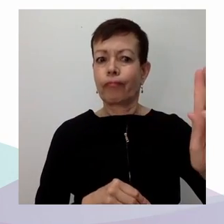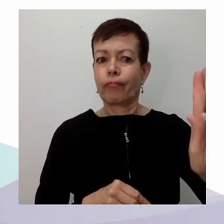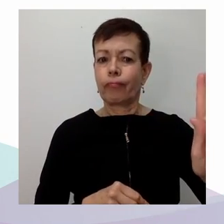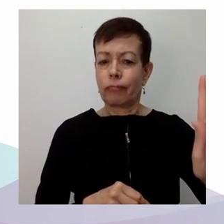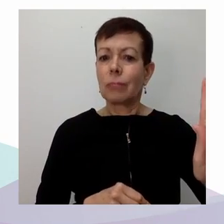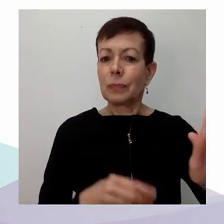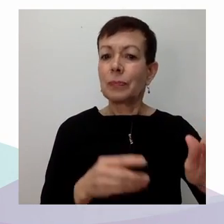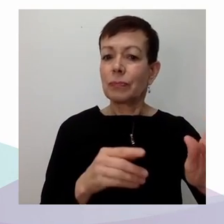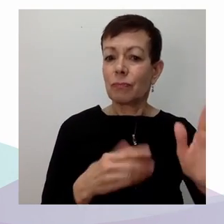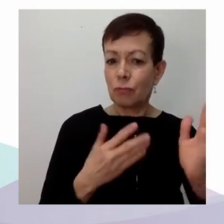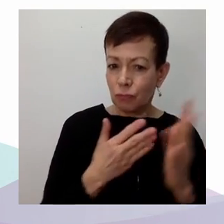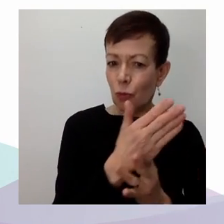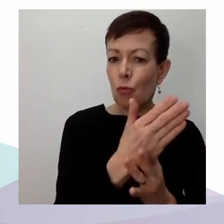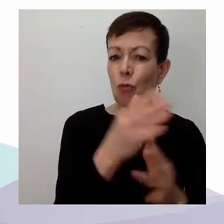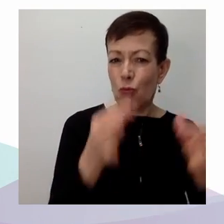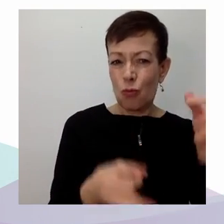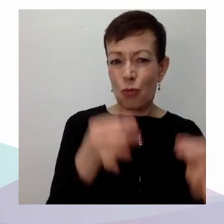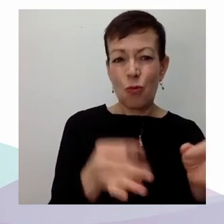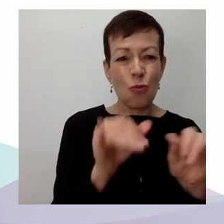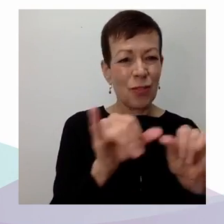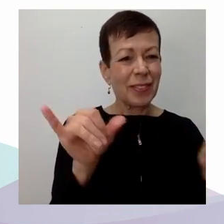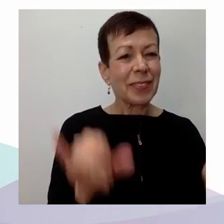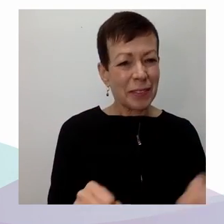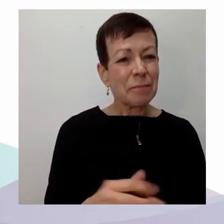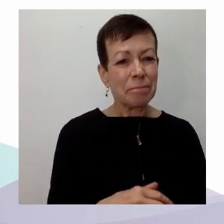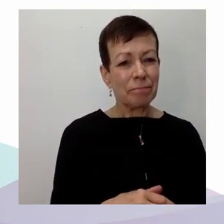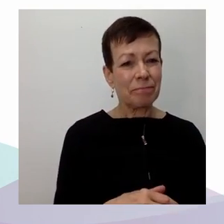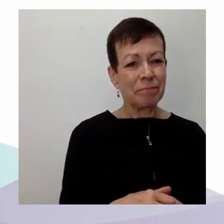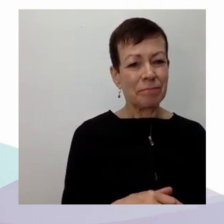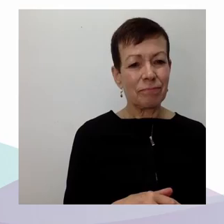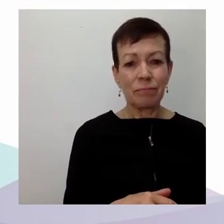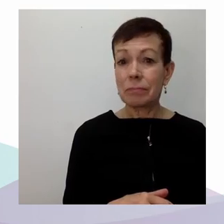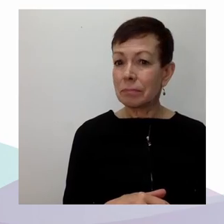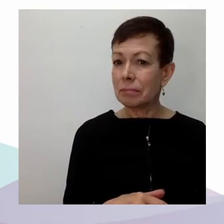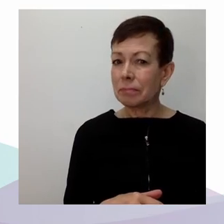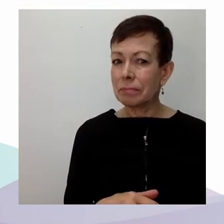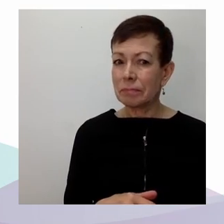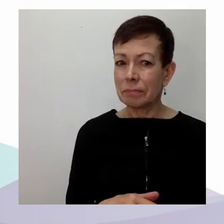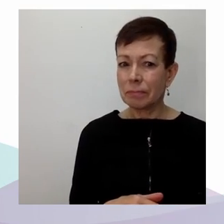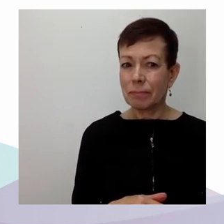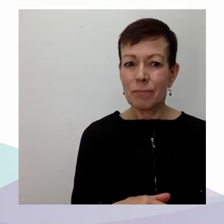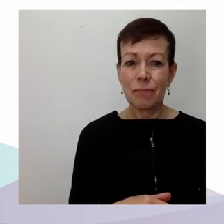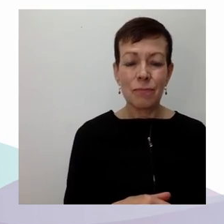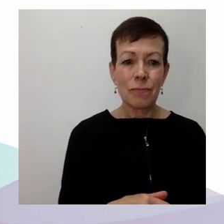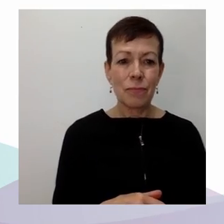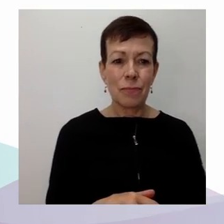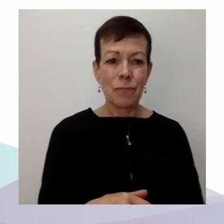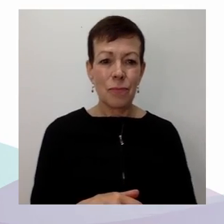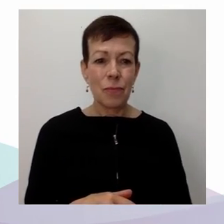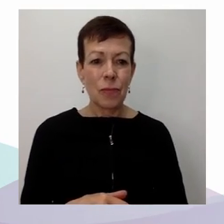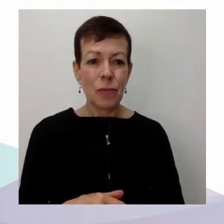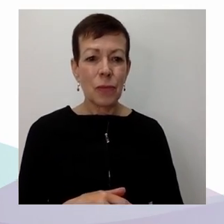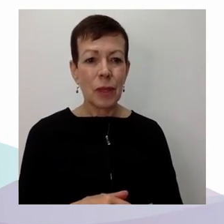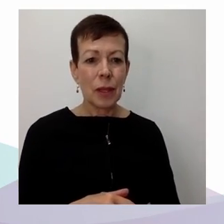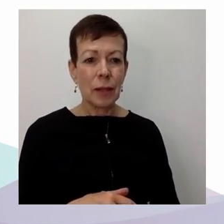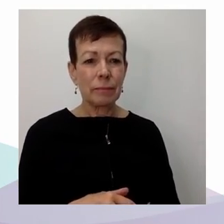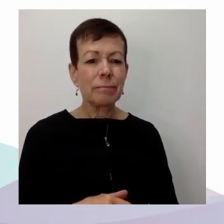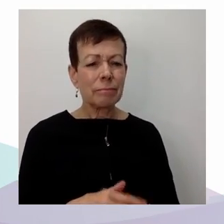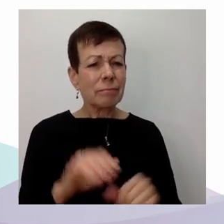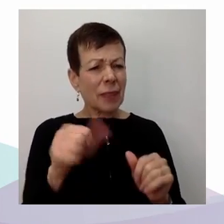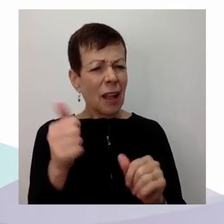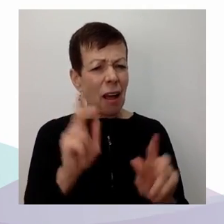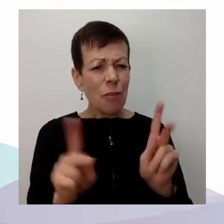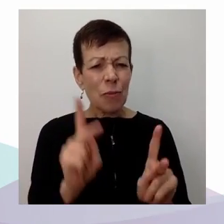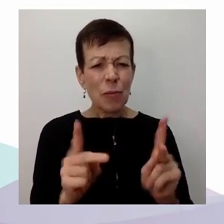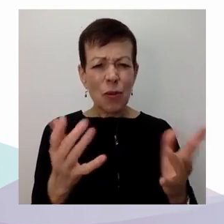question, parce que je sais qu'il y a déjà des gens qui nous ont envoyé des questions, et je vais les